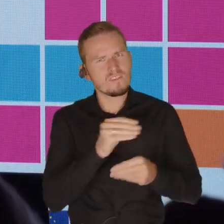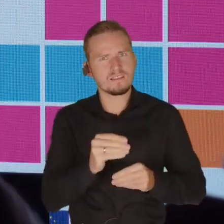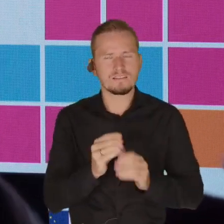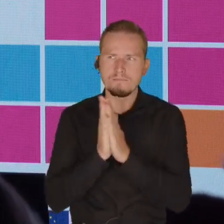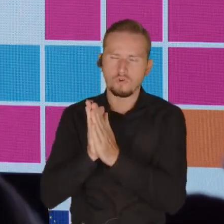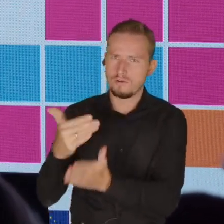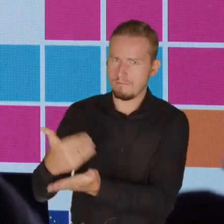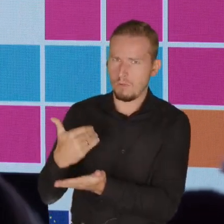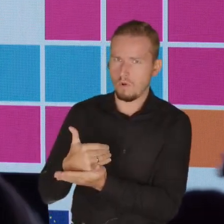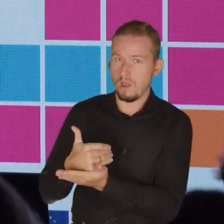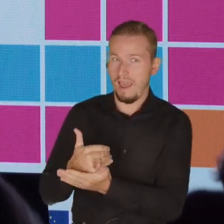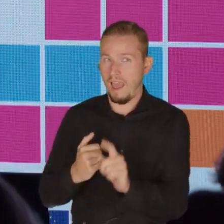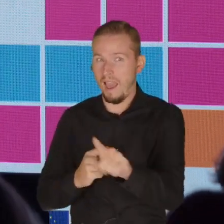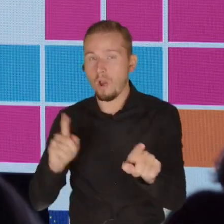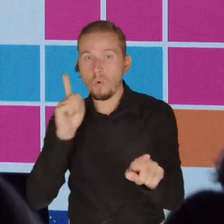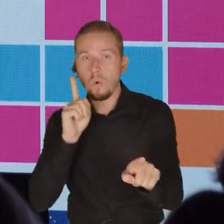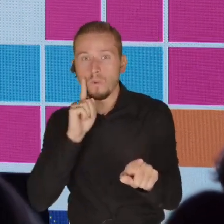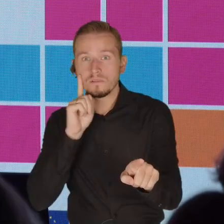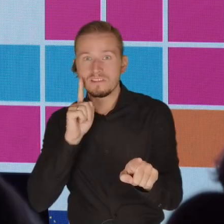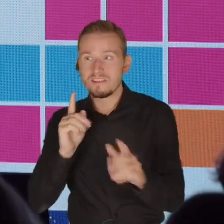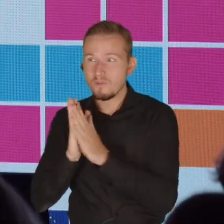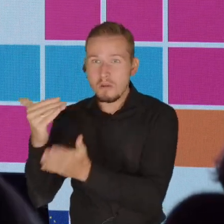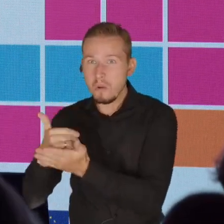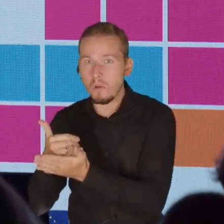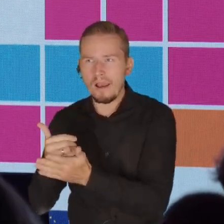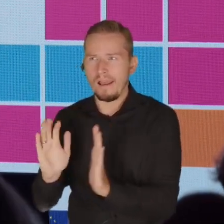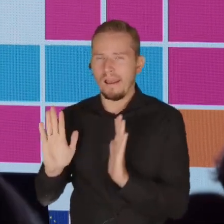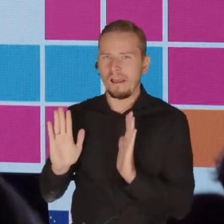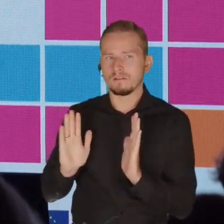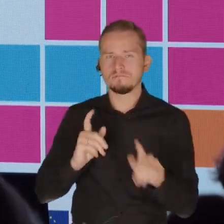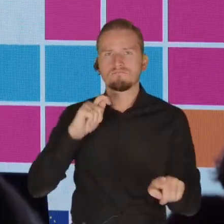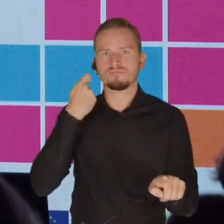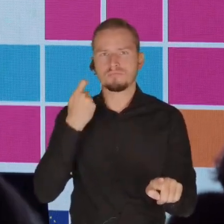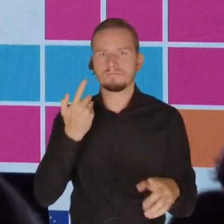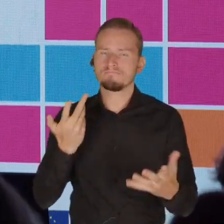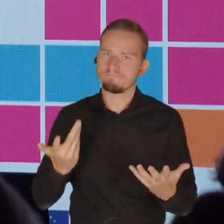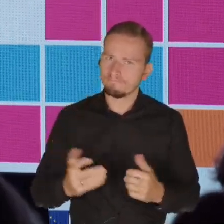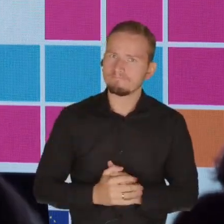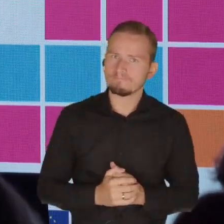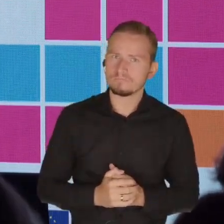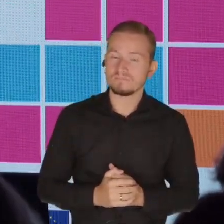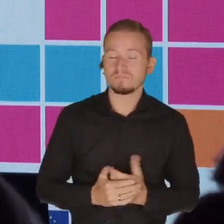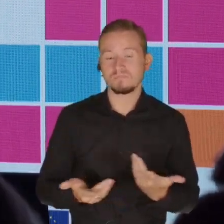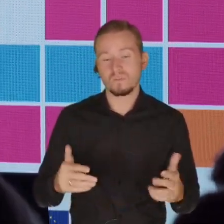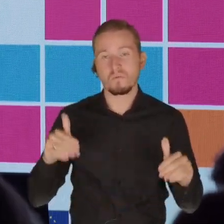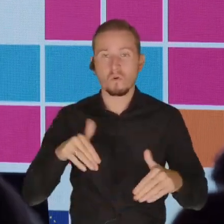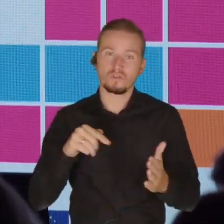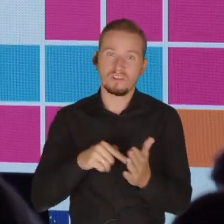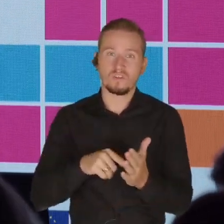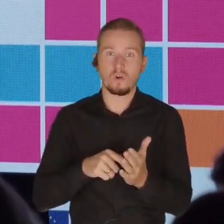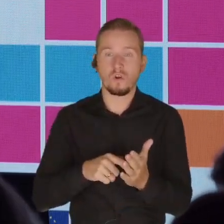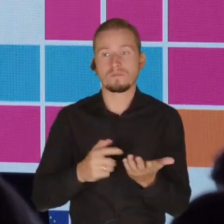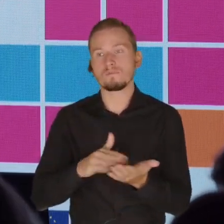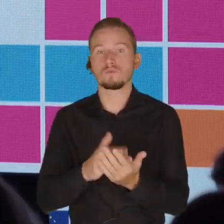gdy chłopcy często wybierają samobójstwo. Być może jest to też postrzegane jako stygmatyzacja, jeśli idziesz do